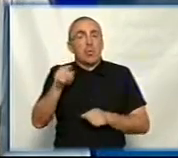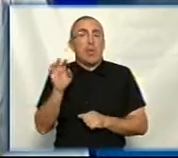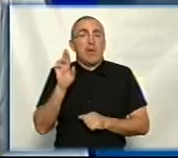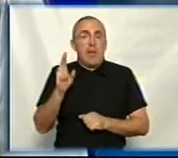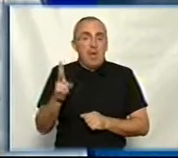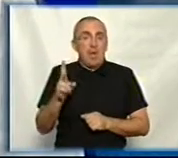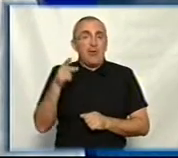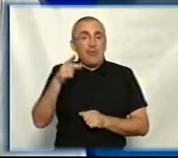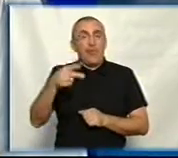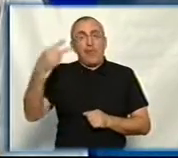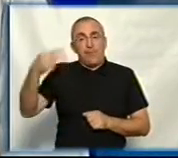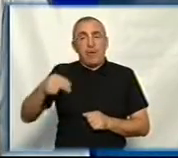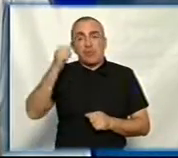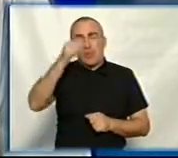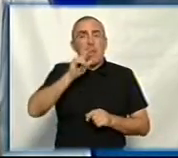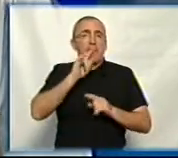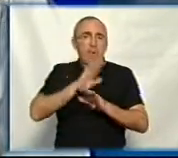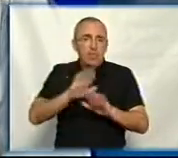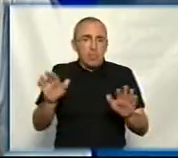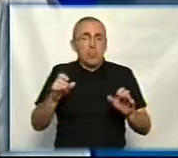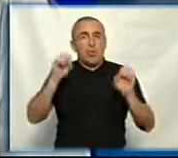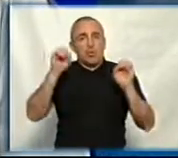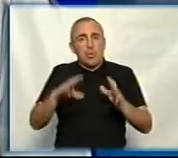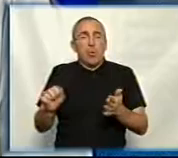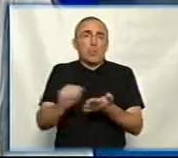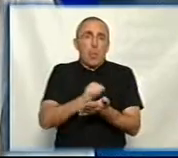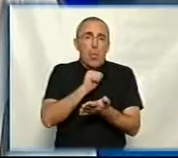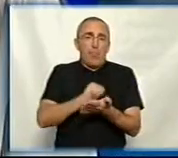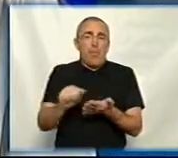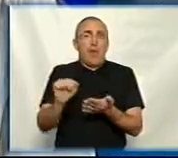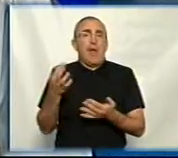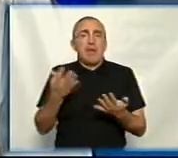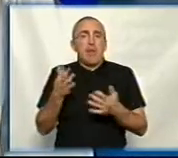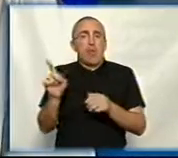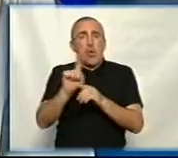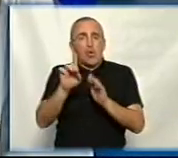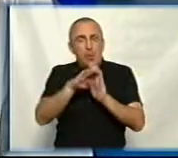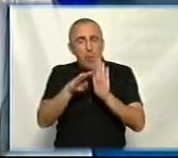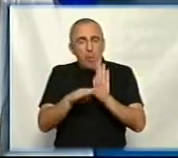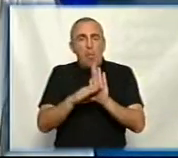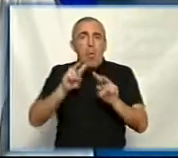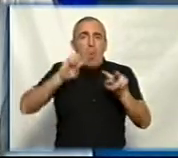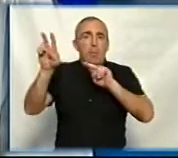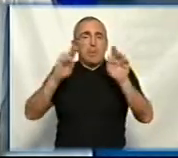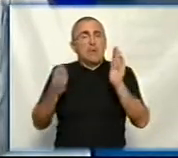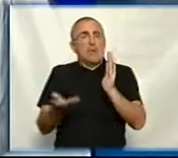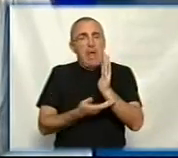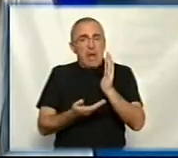в 2020 році не буде прийнято документи, які унормовують обрізку дерев, то